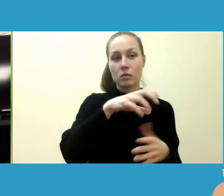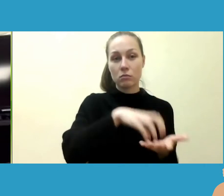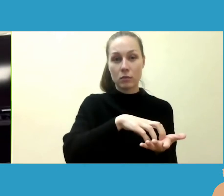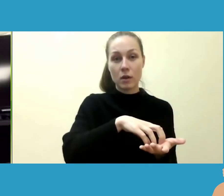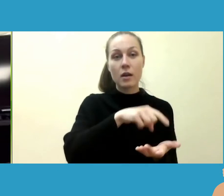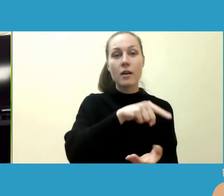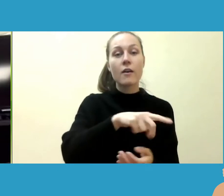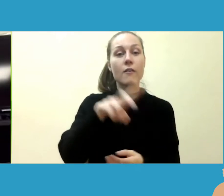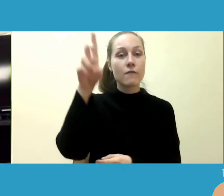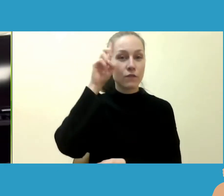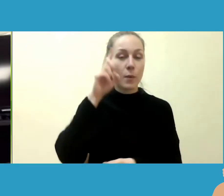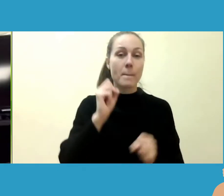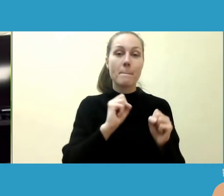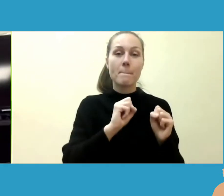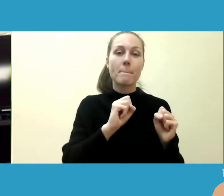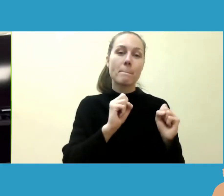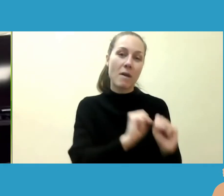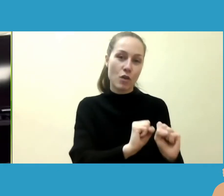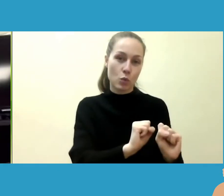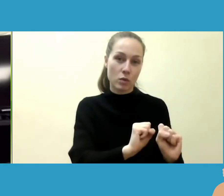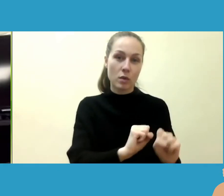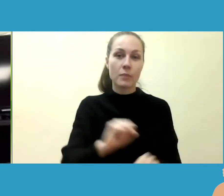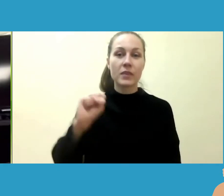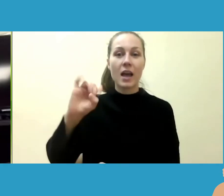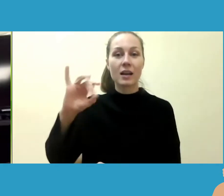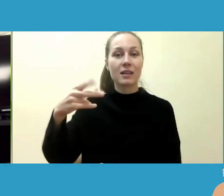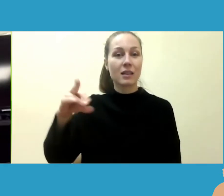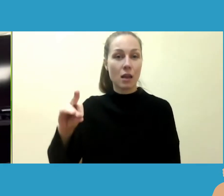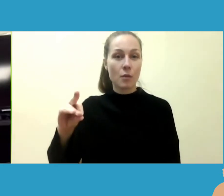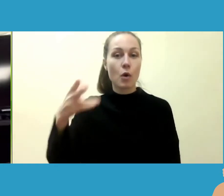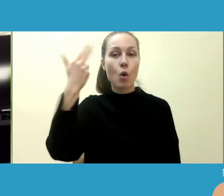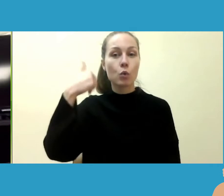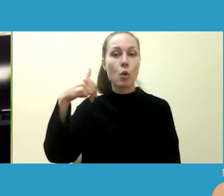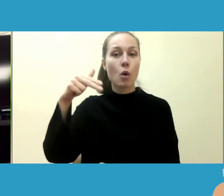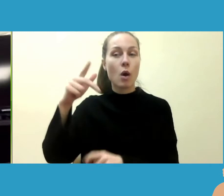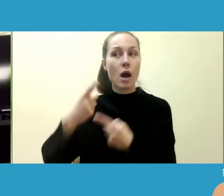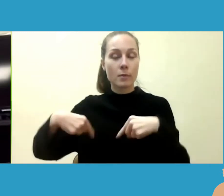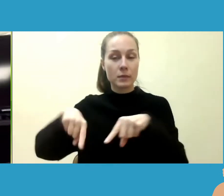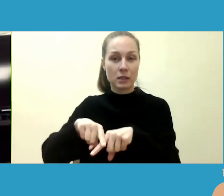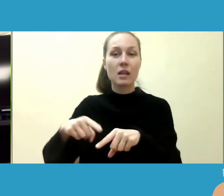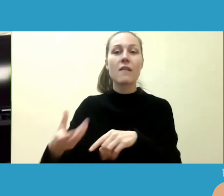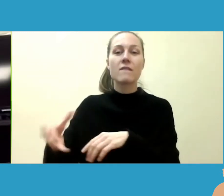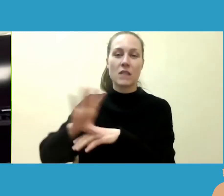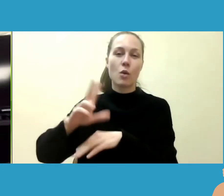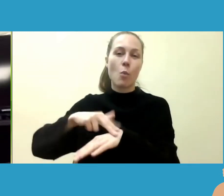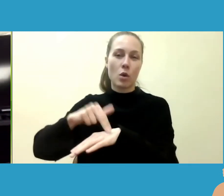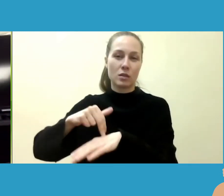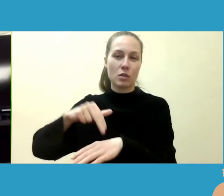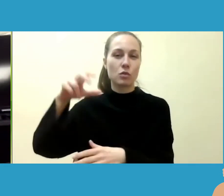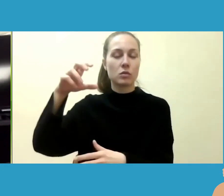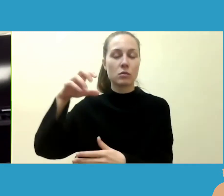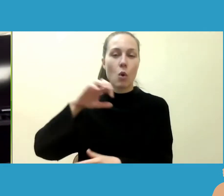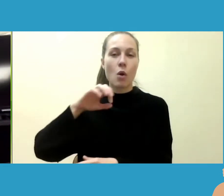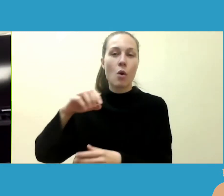pavaduotojo pareigas. Pane Agnė Greblikaitė yra Kauno apskirtys vyriausiojo policijos komisariato,